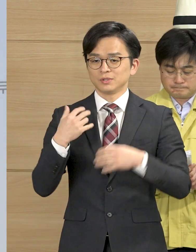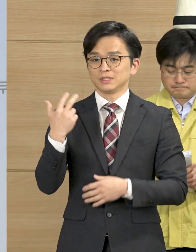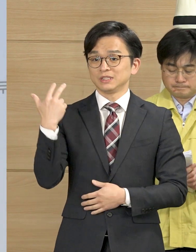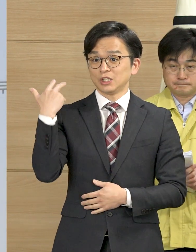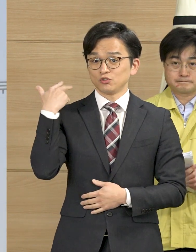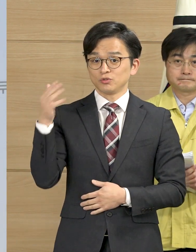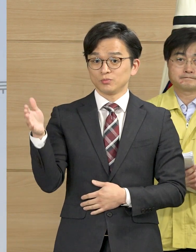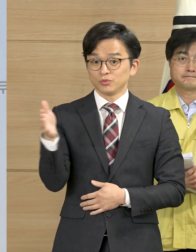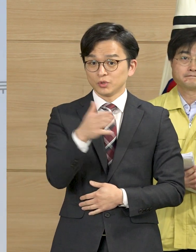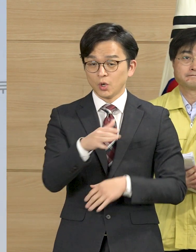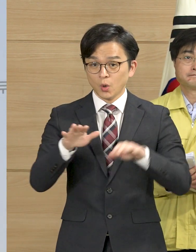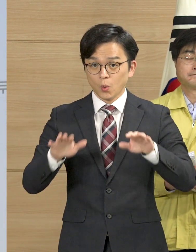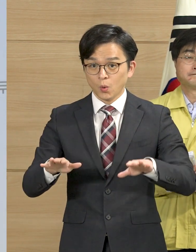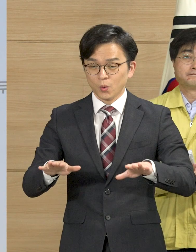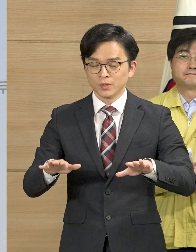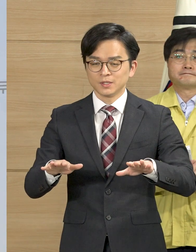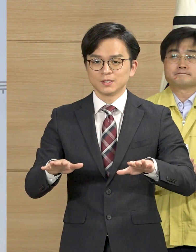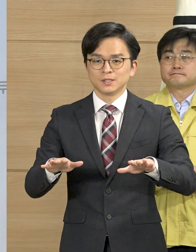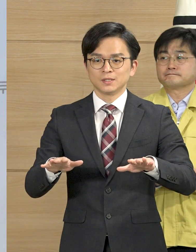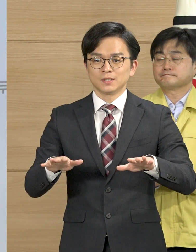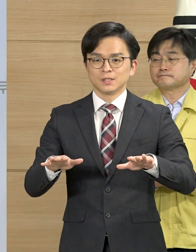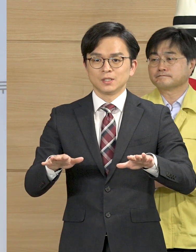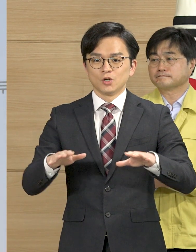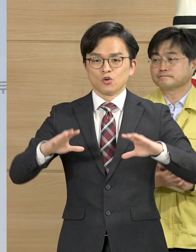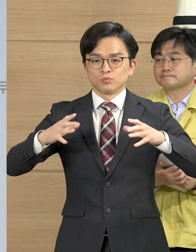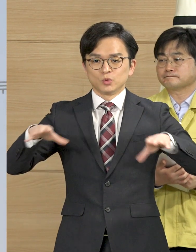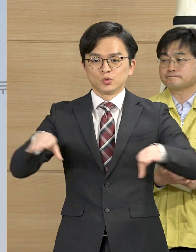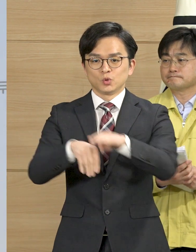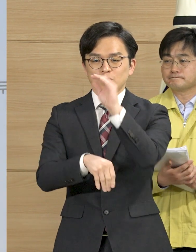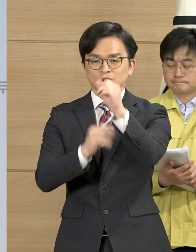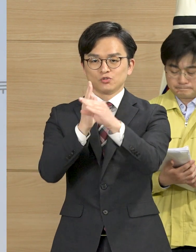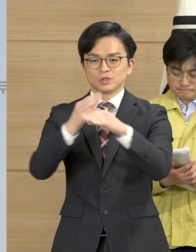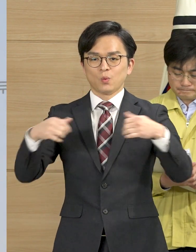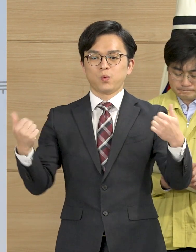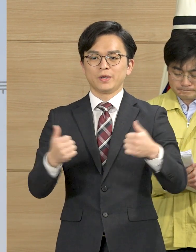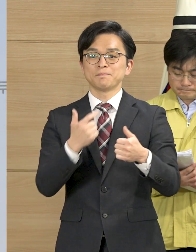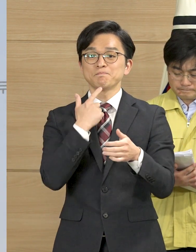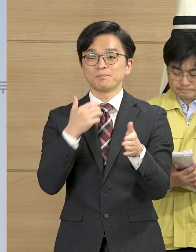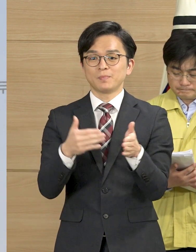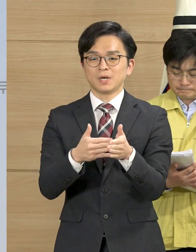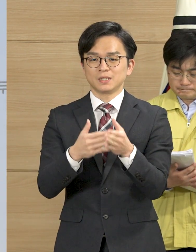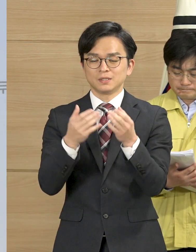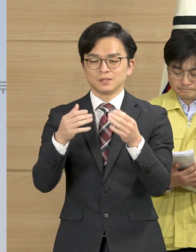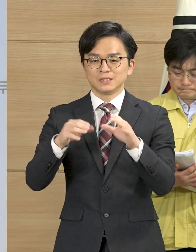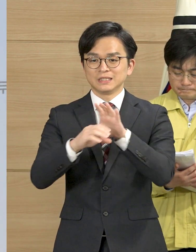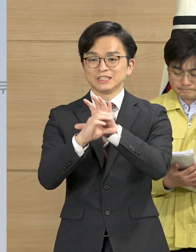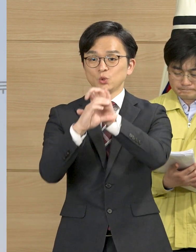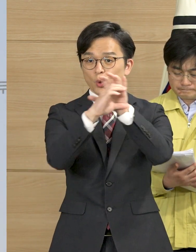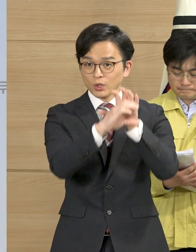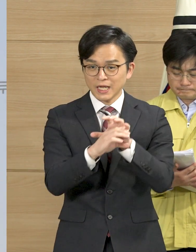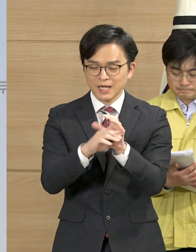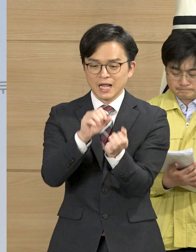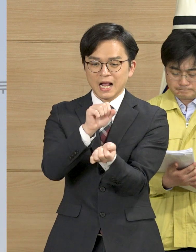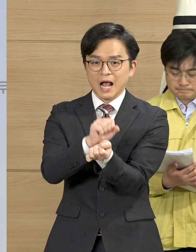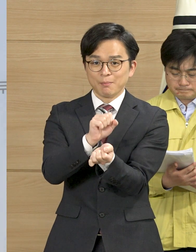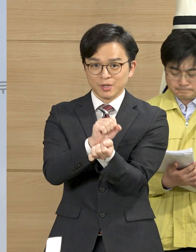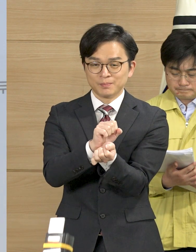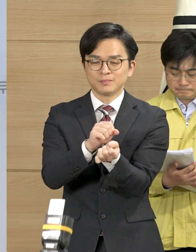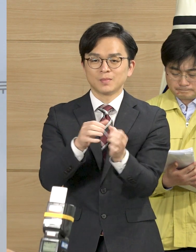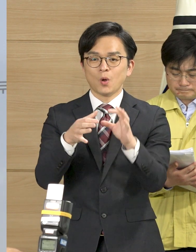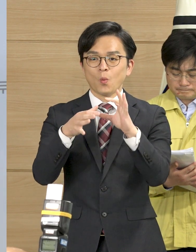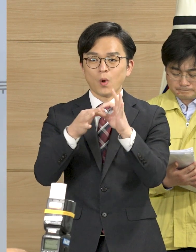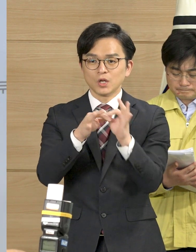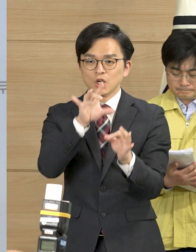정부는 지난주에 이어 이번 주에도 국무총리 주관하에 신종 코로나 바이러스 감염증